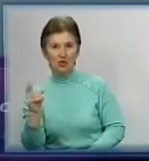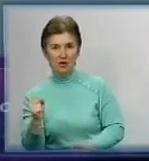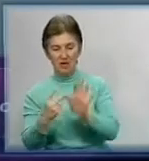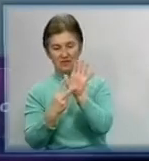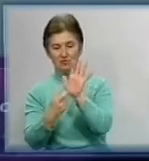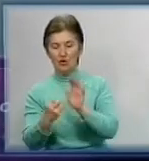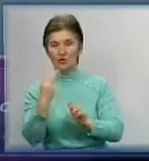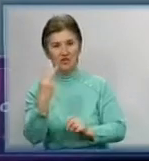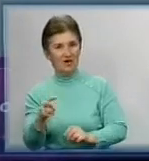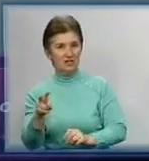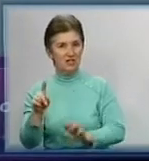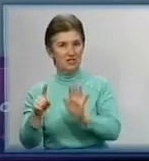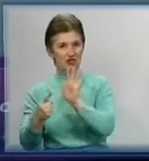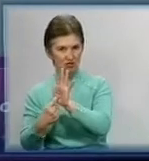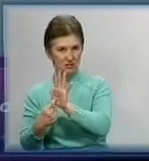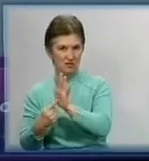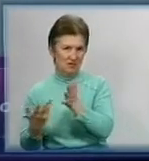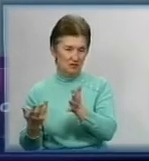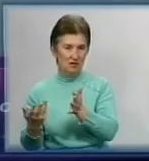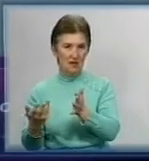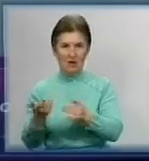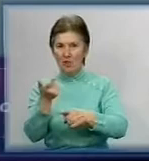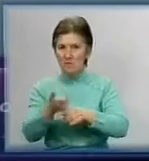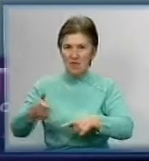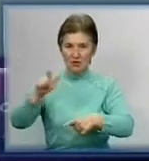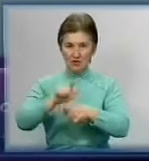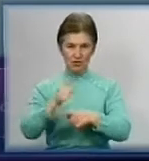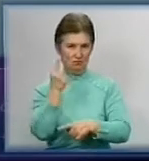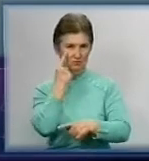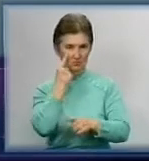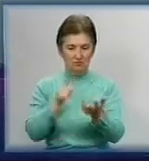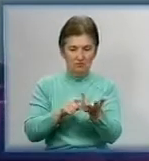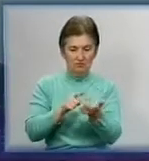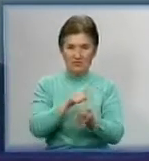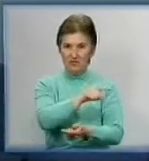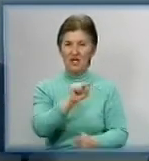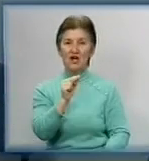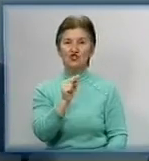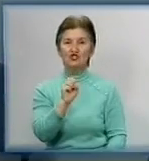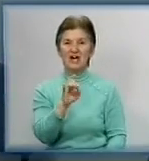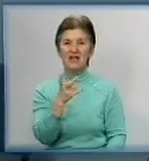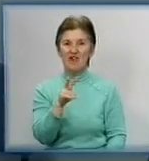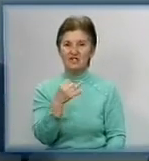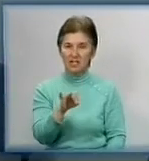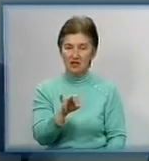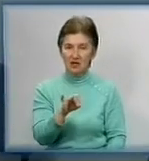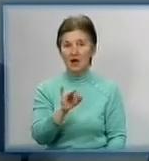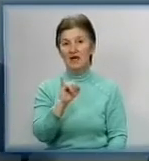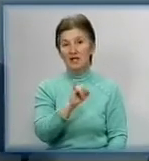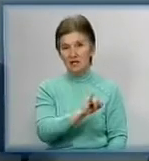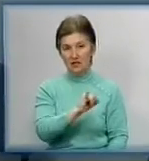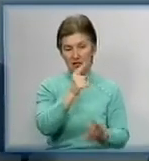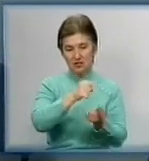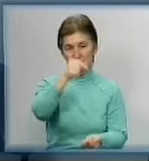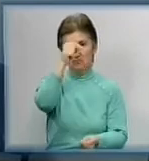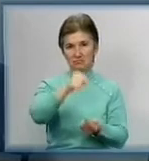727 виборців. Більшу кількість голосів набрав Чернявський Олександр Олександрович і згідно